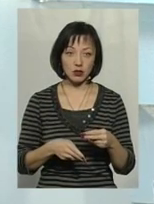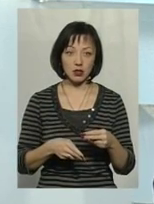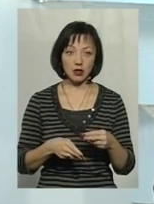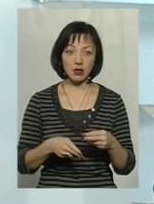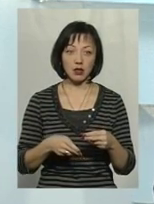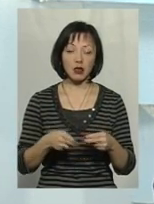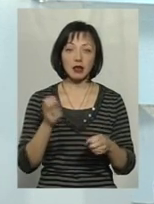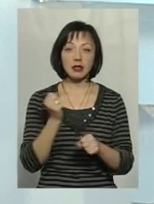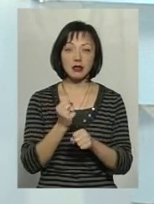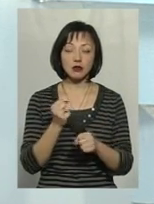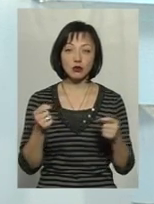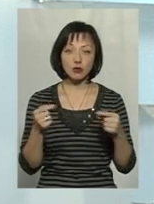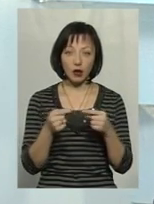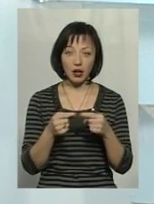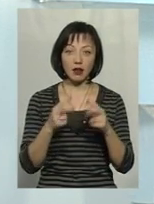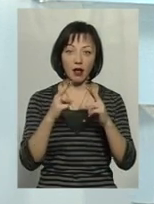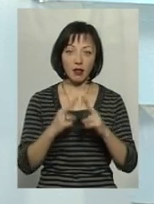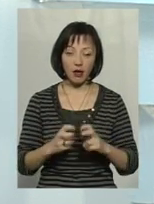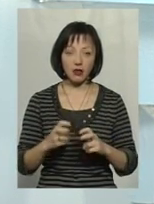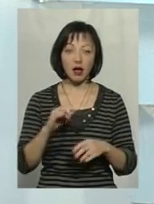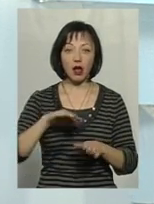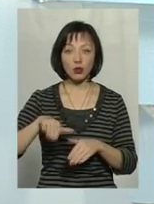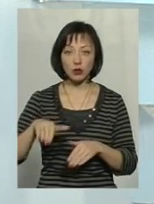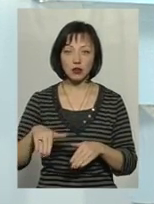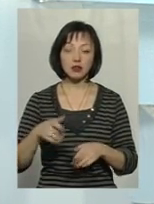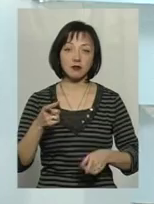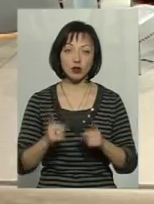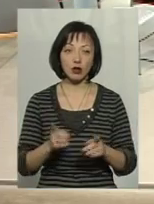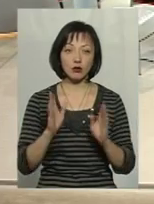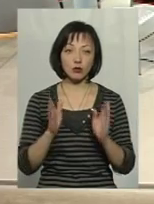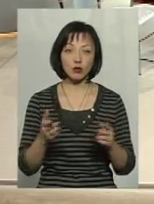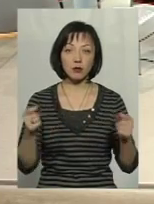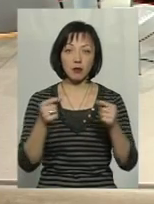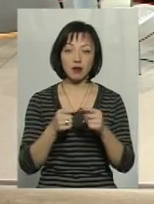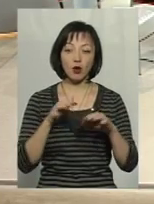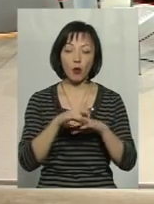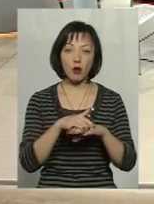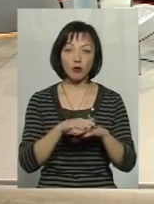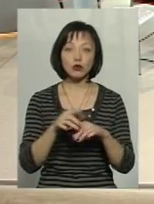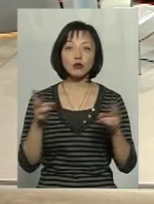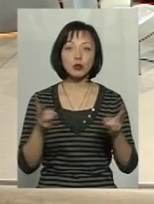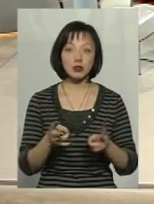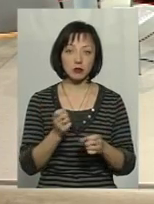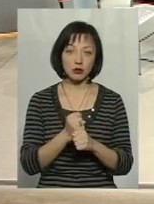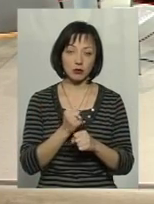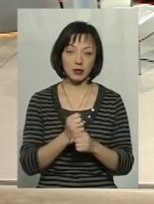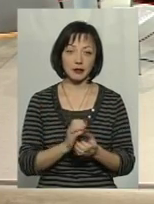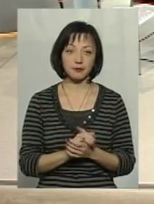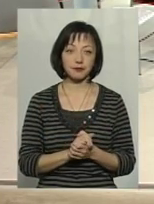Напевно, треба буде зробити конкретний аналіз, так, як говорить моя колега, а тоді, звичайно, будуть якісь певні обрахунки, що потрібно для цього зробити.